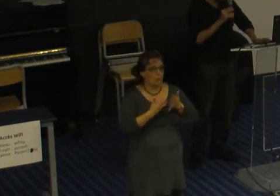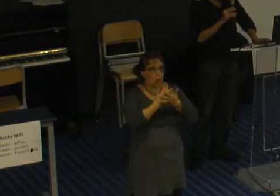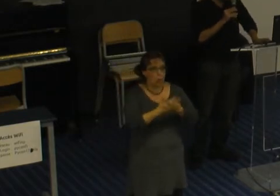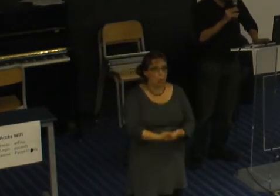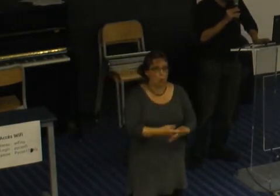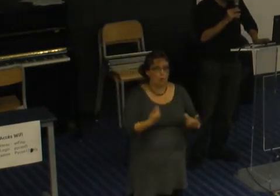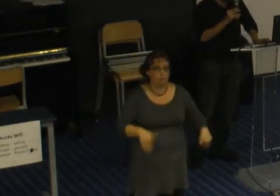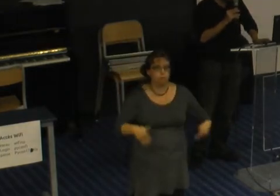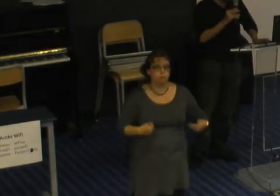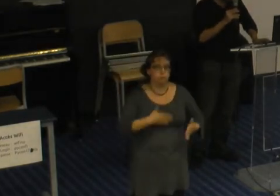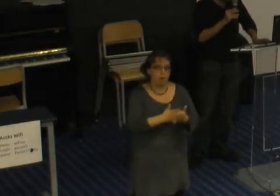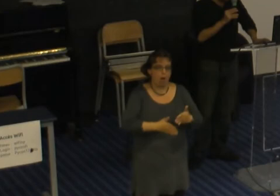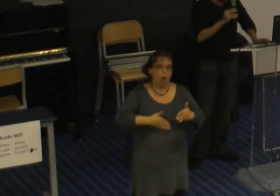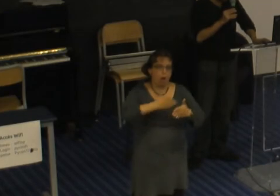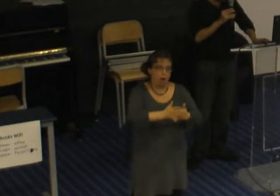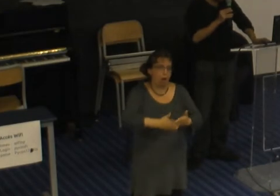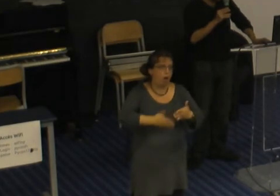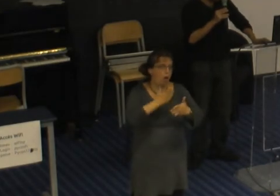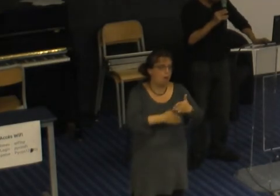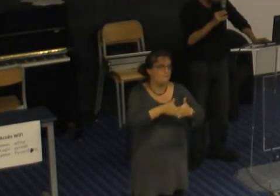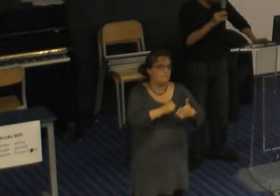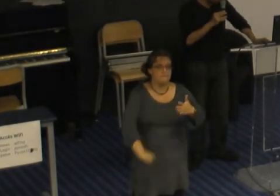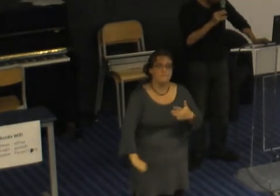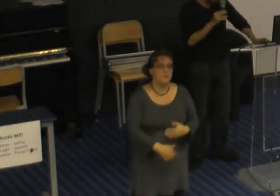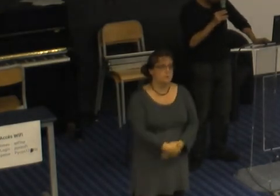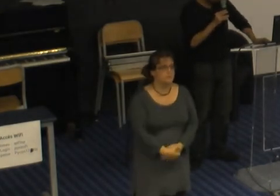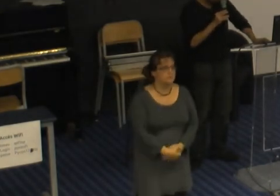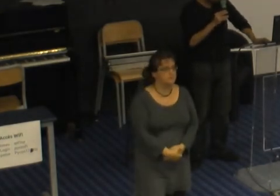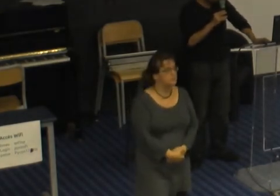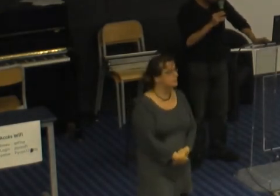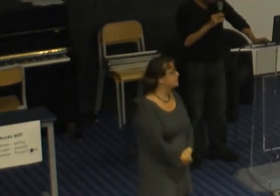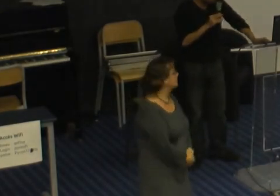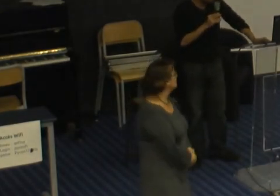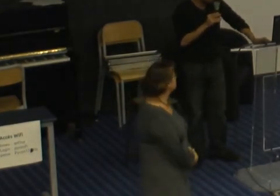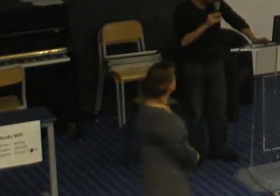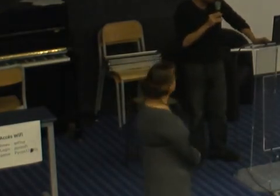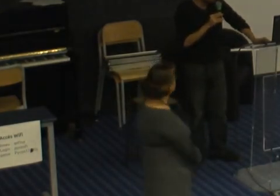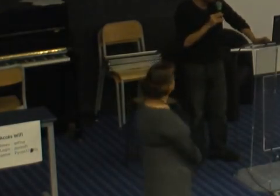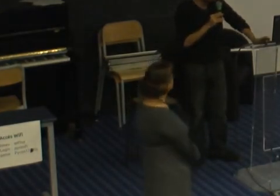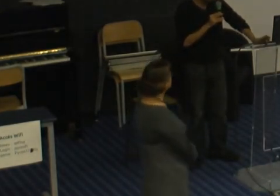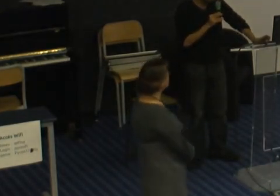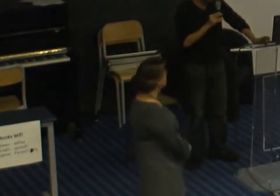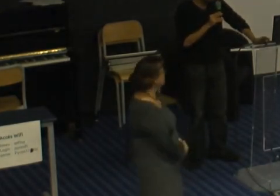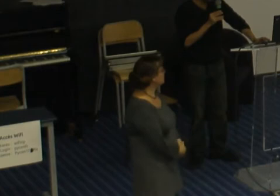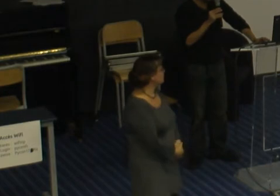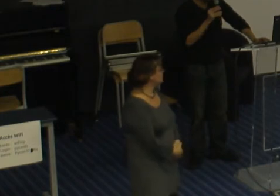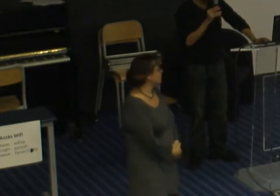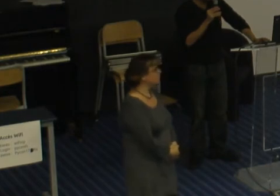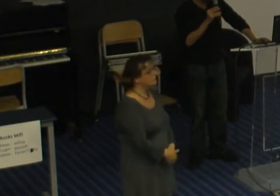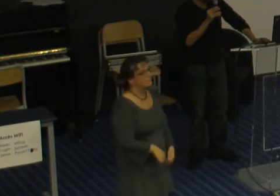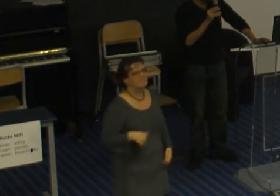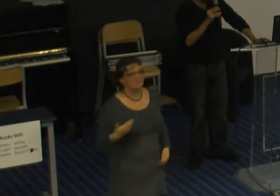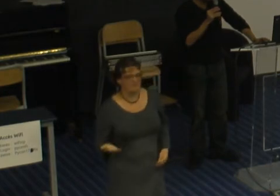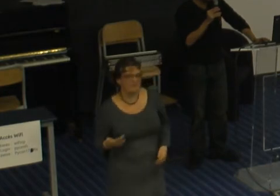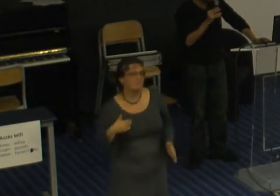beaucoup plus violentes donc comment lutter donc là c'est les slides second degré je vais